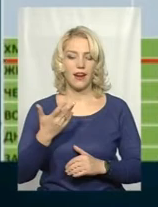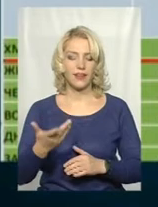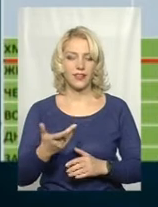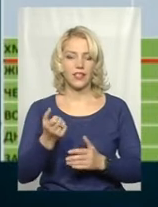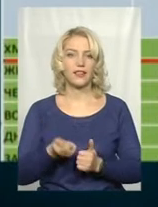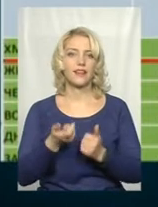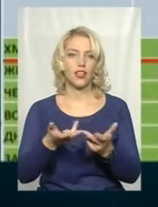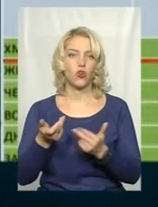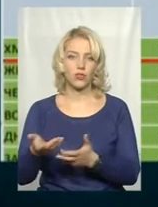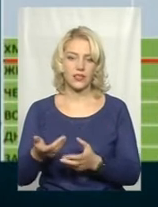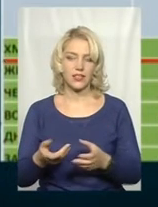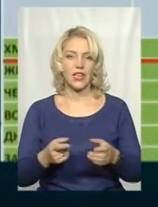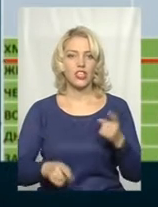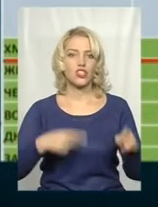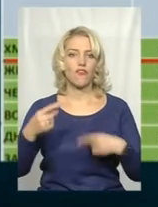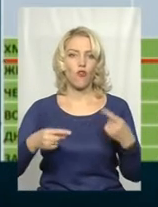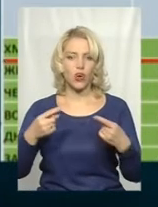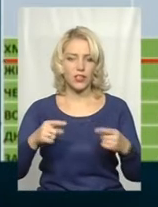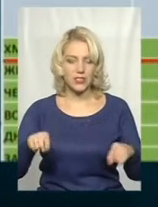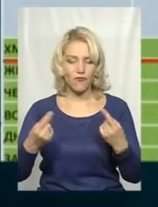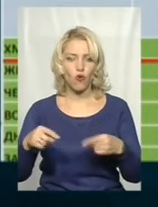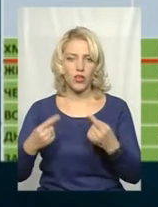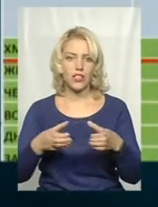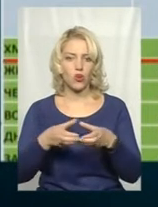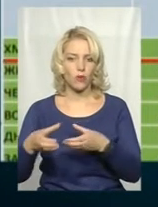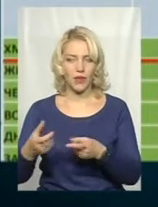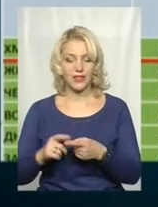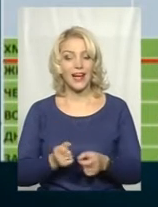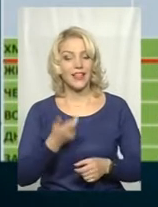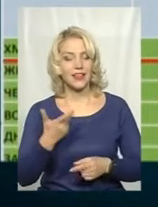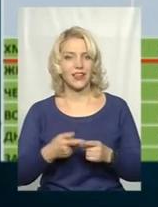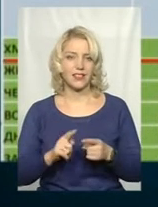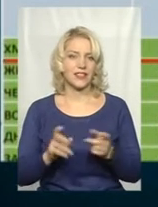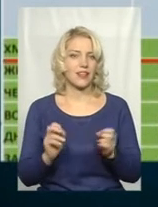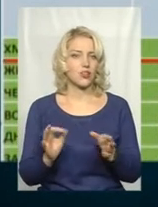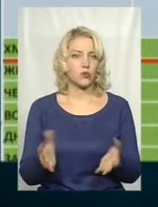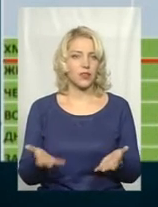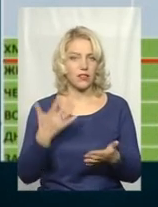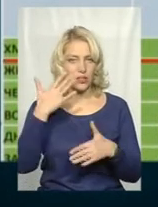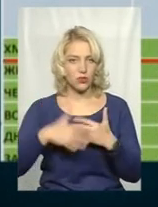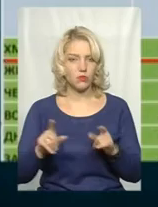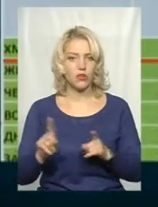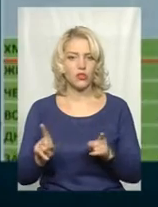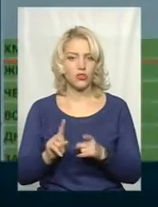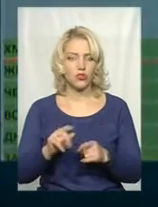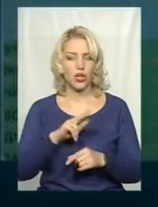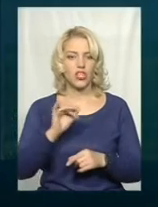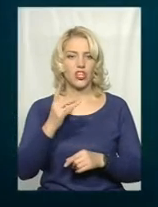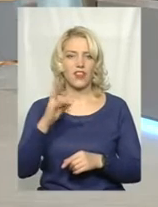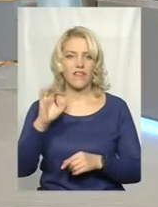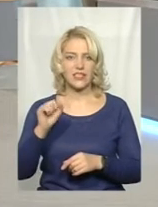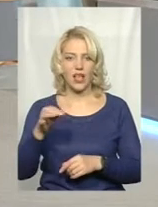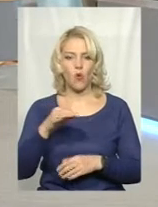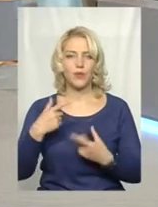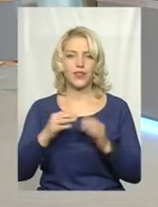створених громад, тому що цей показник, саме кількість, він є суб'єктивним. ви ж розумієте, що Чернівецька область, 900